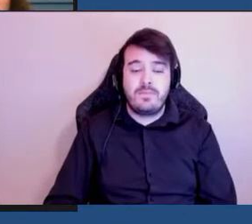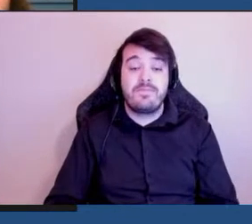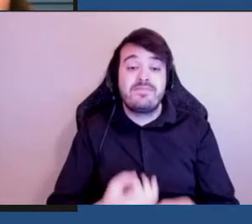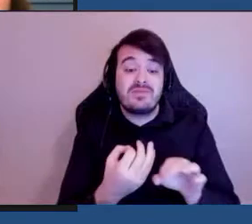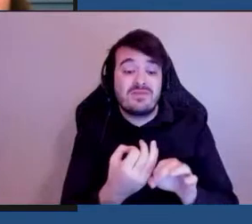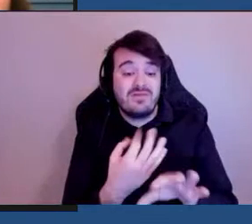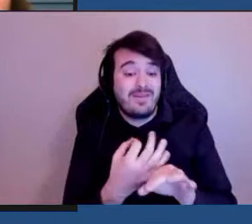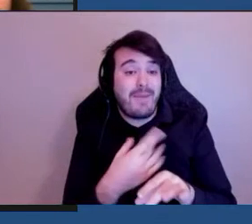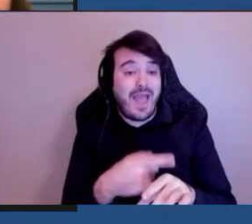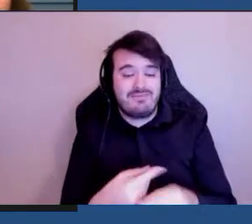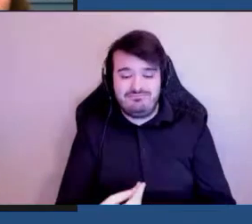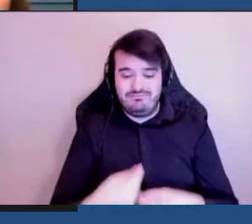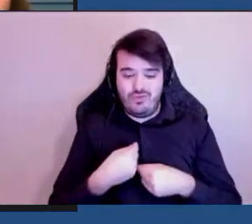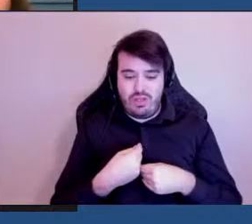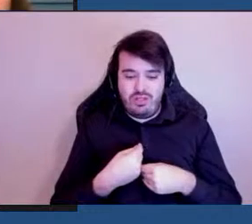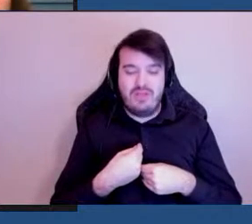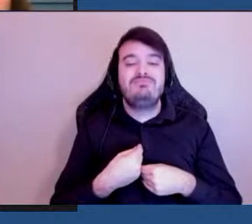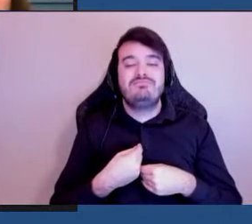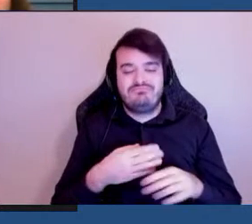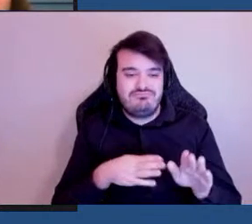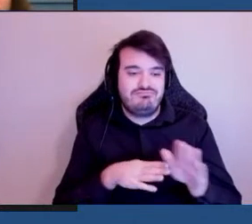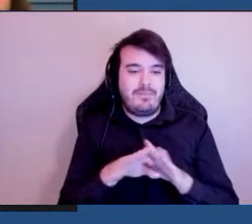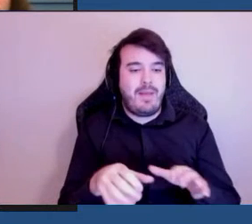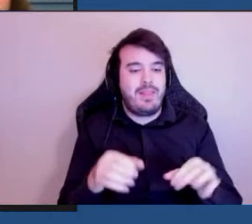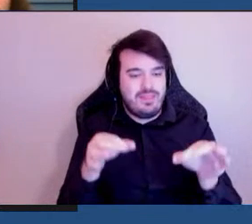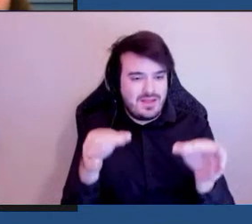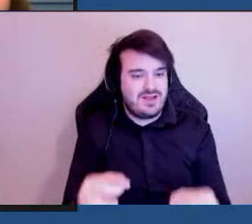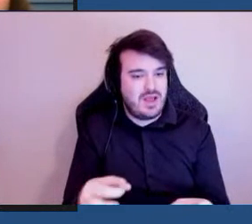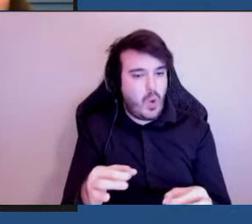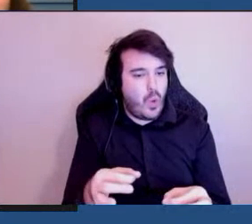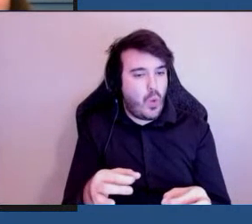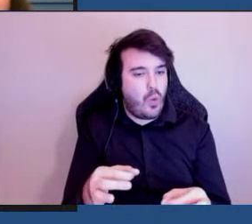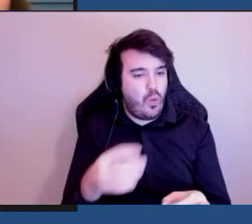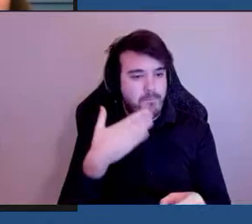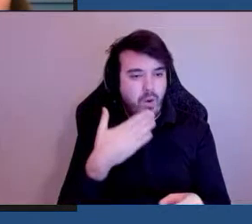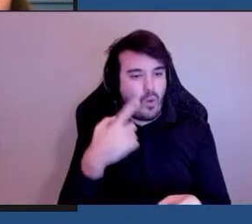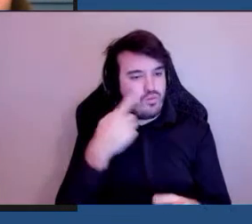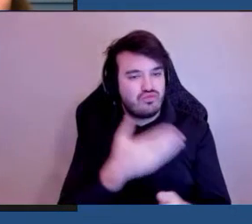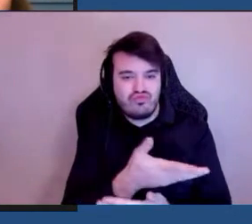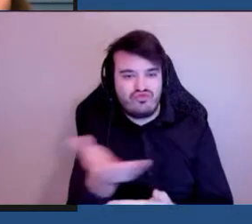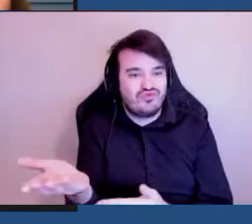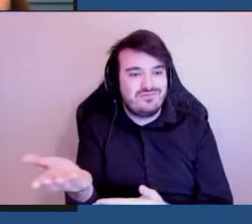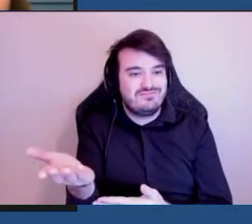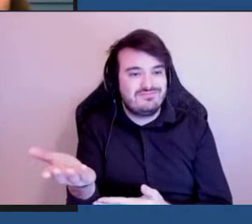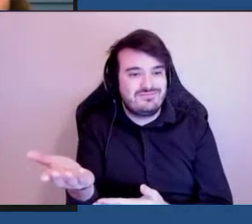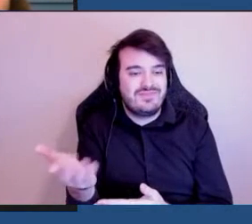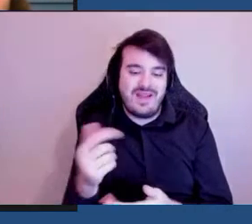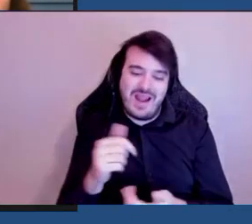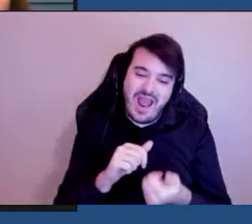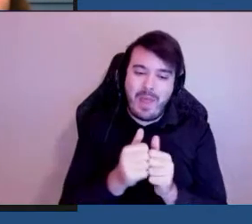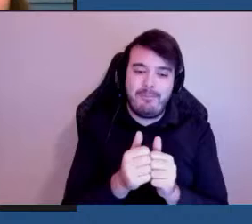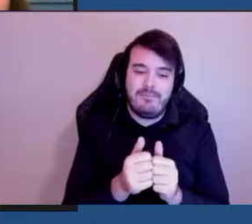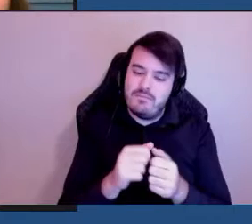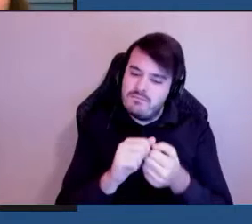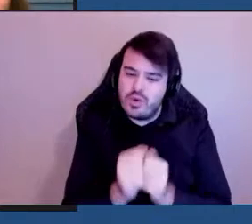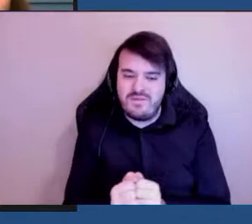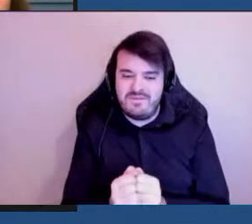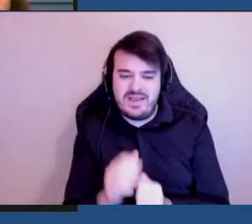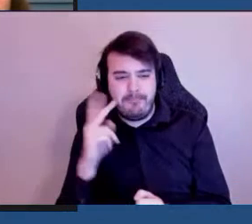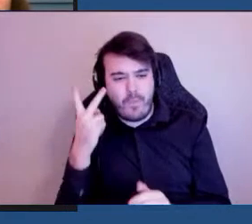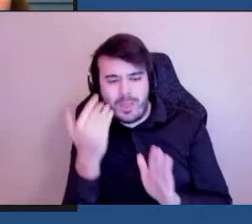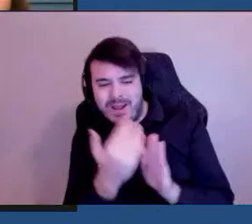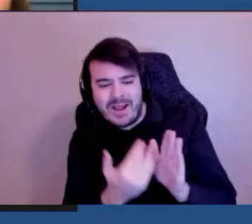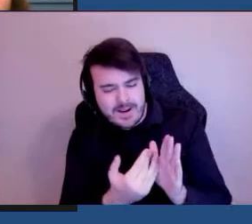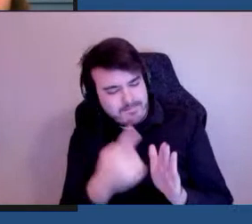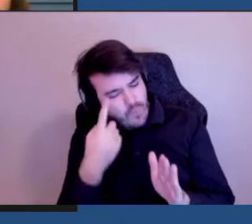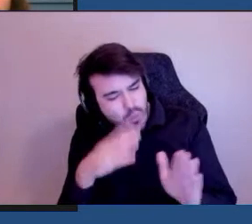votre rétroaction nous aide à orienter nos décisions adaptées à modifier nos politiques pour